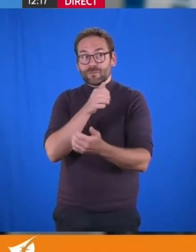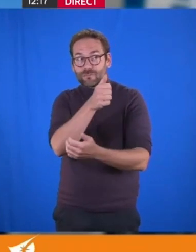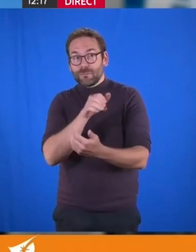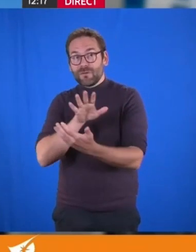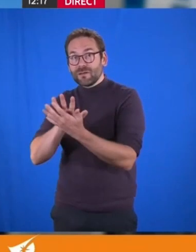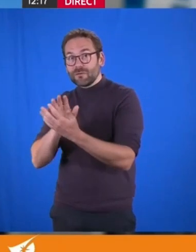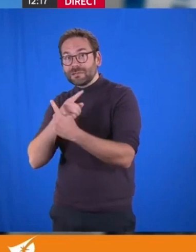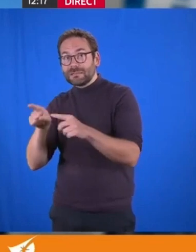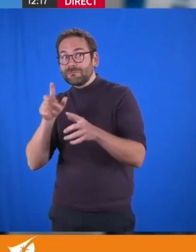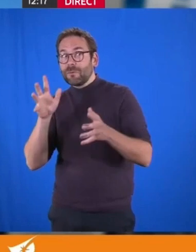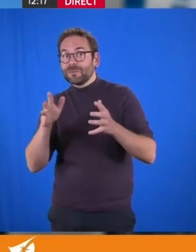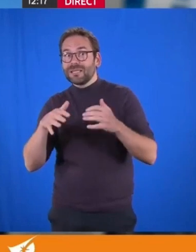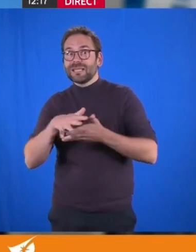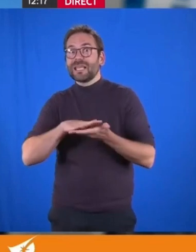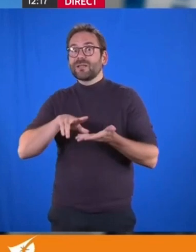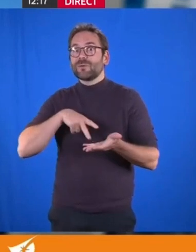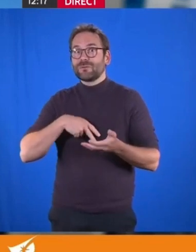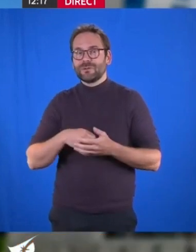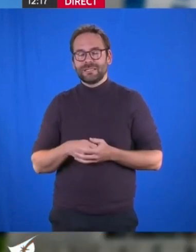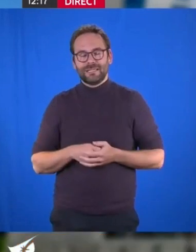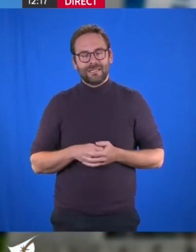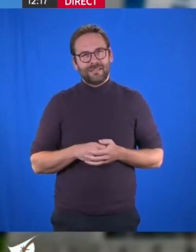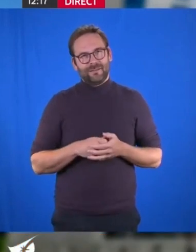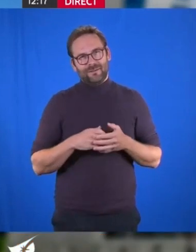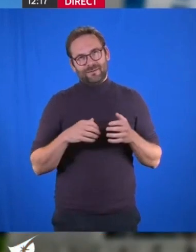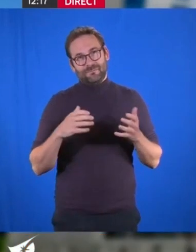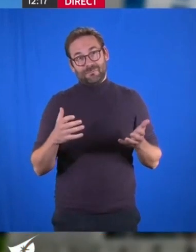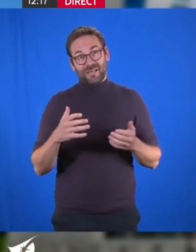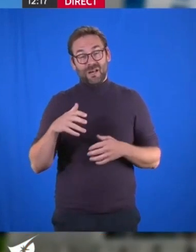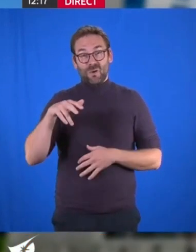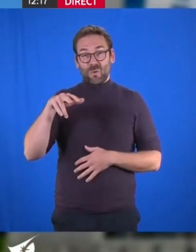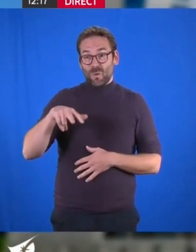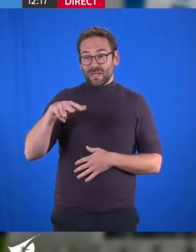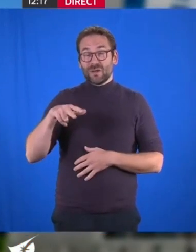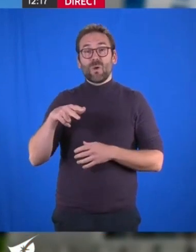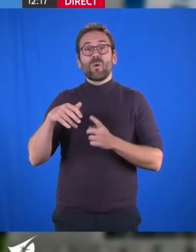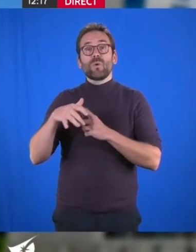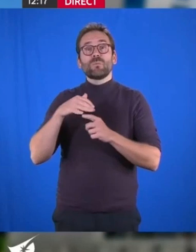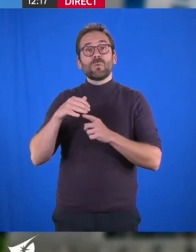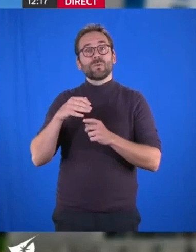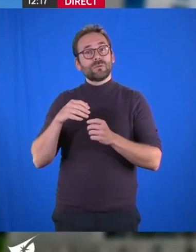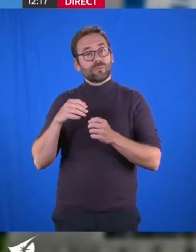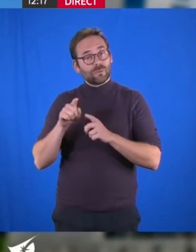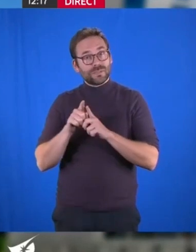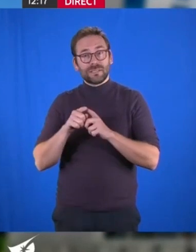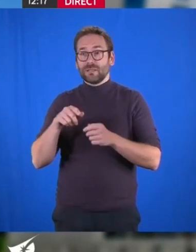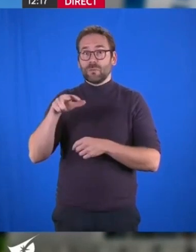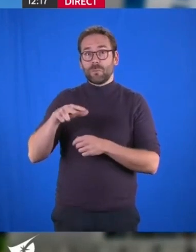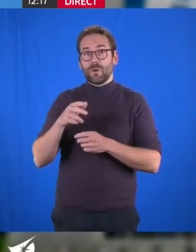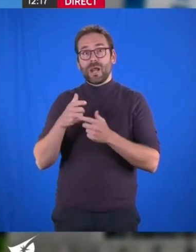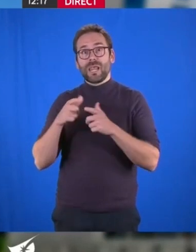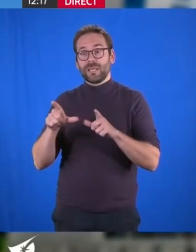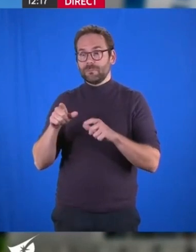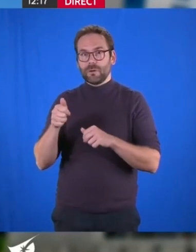territoires respectifs. La réalité c'est qu'aujourd'hui beaucoup de ces locataires du logement social mais également du logement libre sont en grande